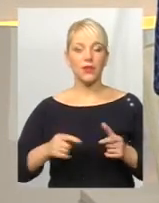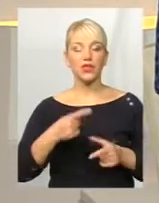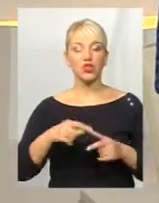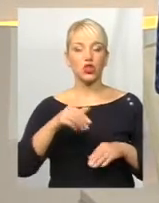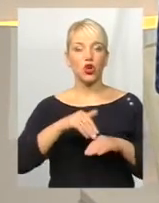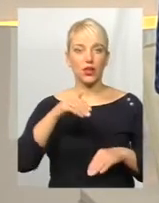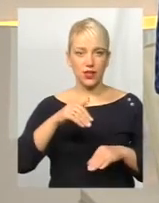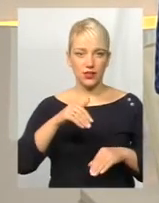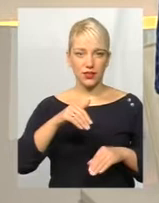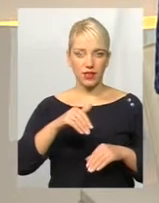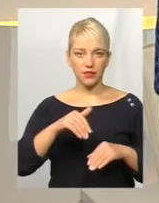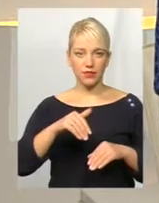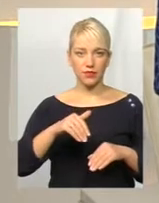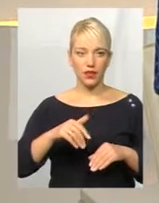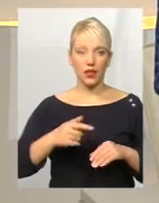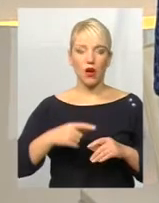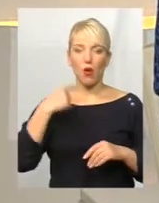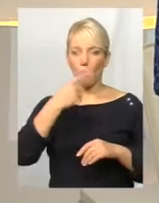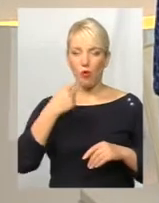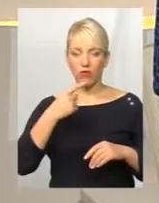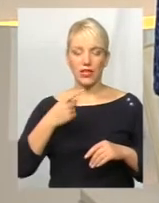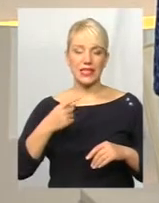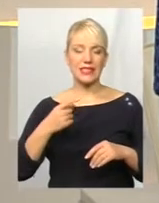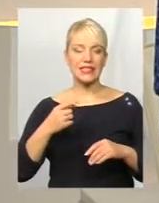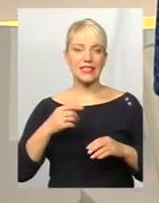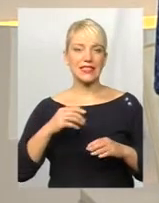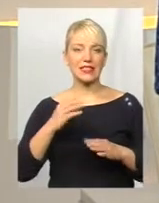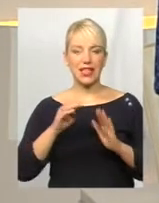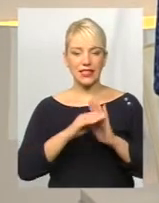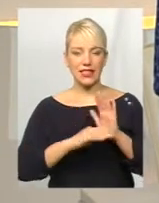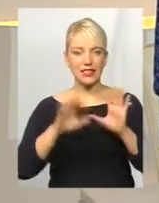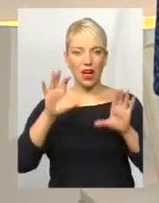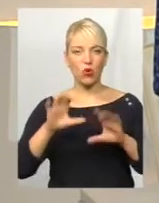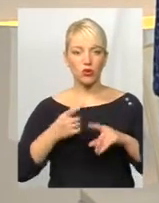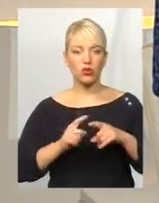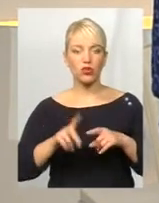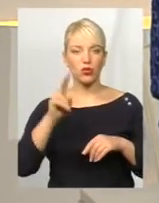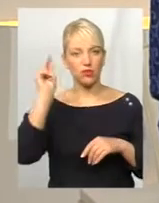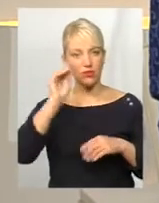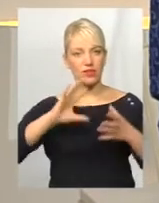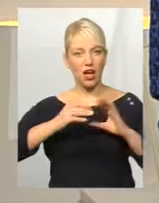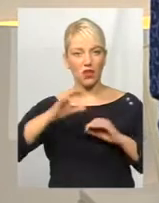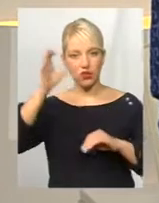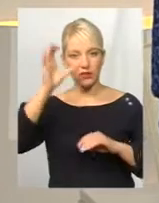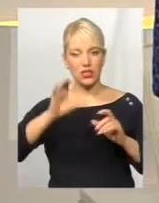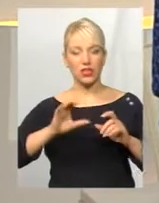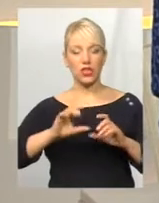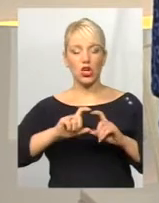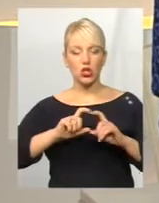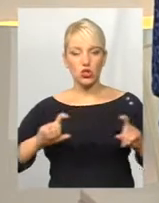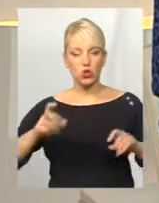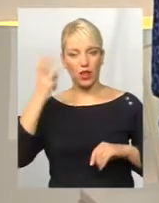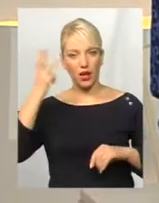торкнеться мовна стаття закону тих, хто вивчає в загальноосвітніх школах Хмельниччини